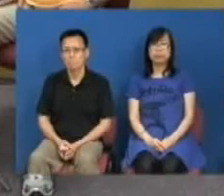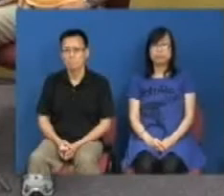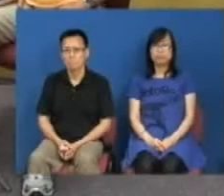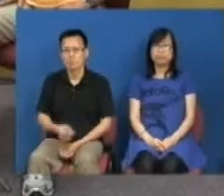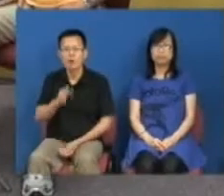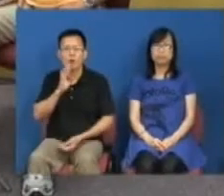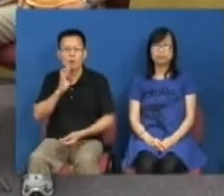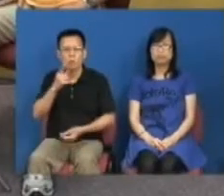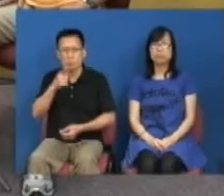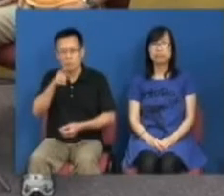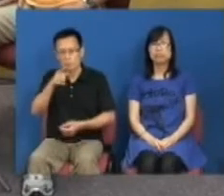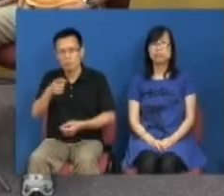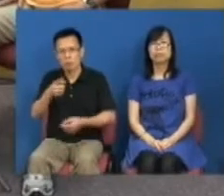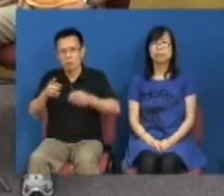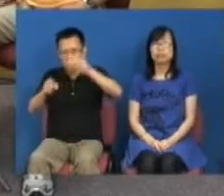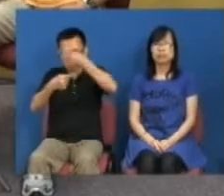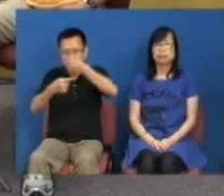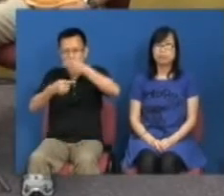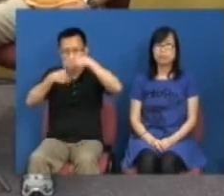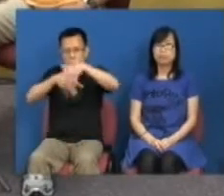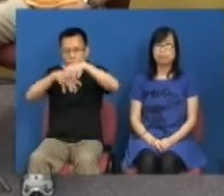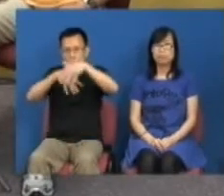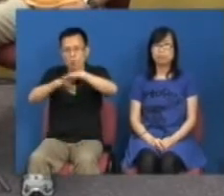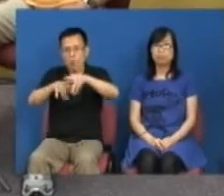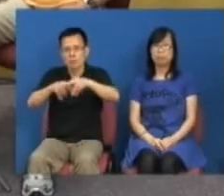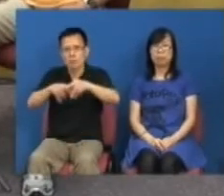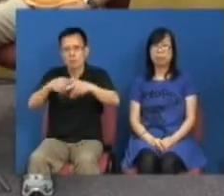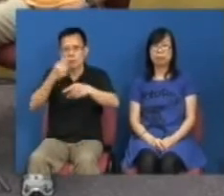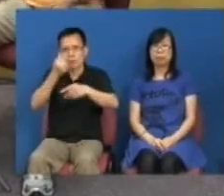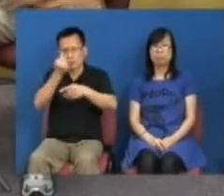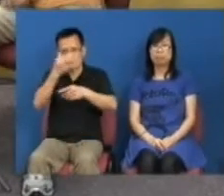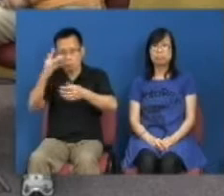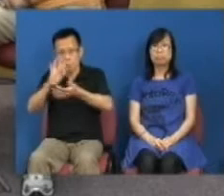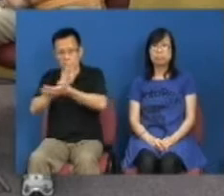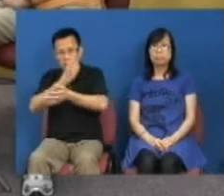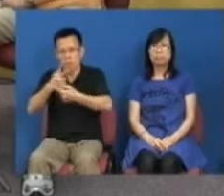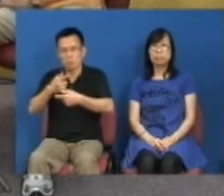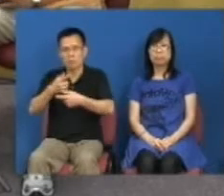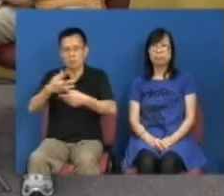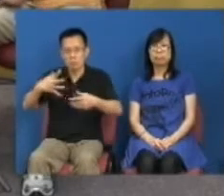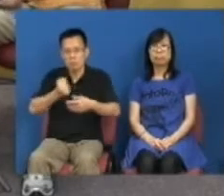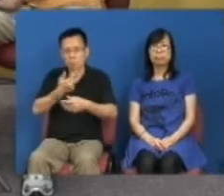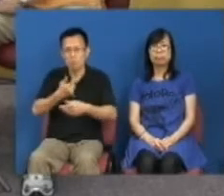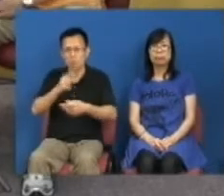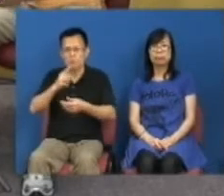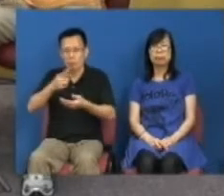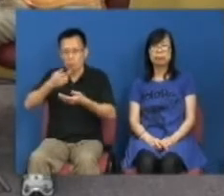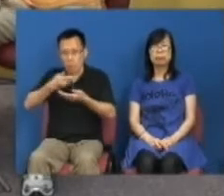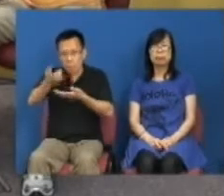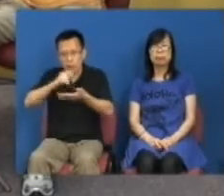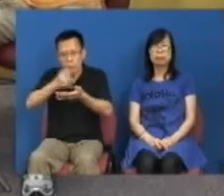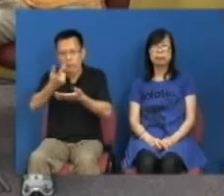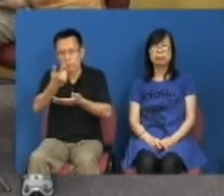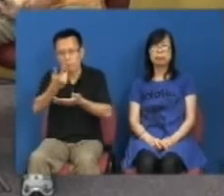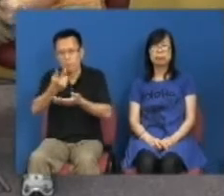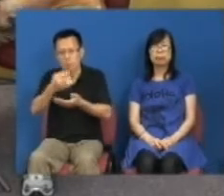如果你要和这些7月1日上街的人这十几年来争取的事情如果你要打分的人有否及